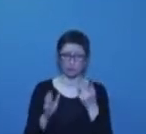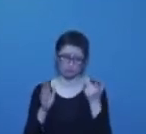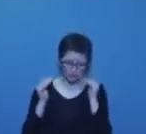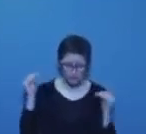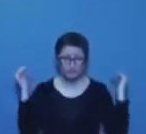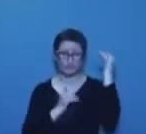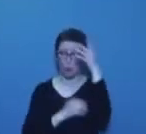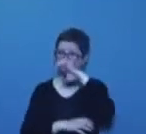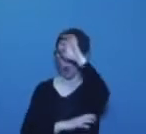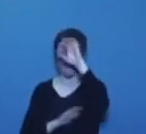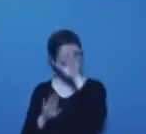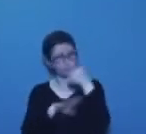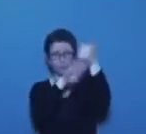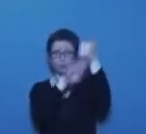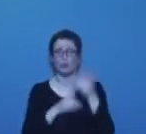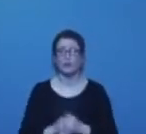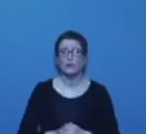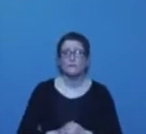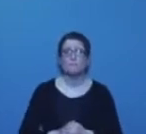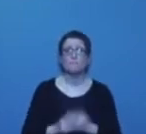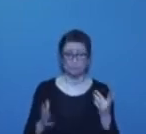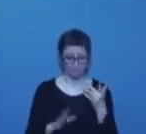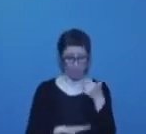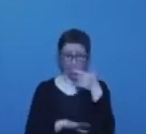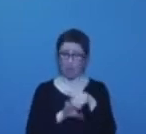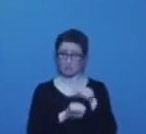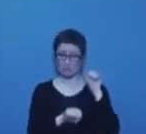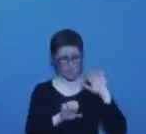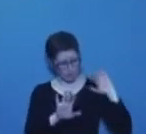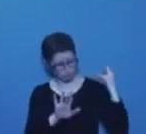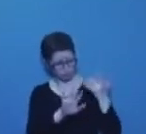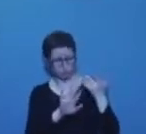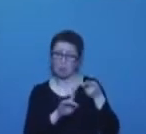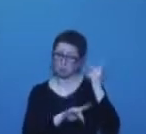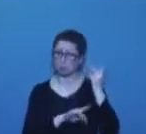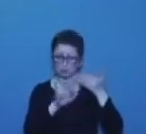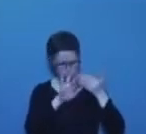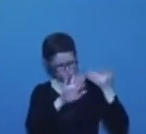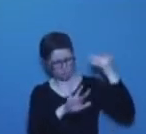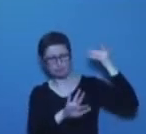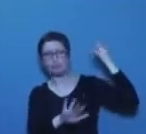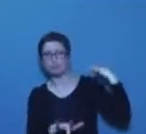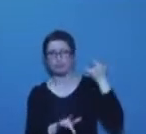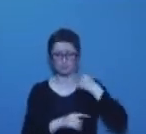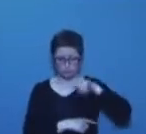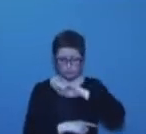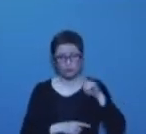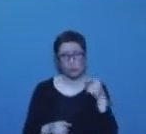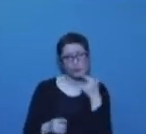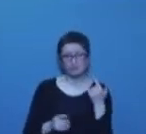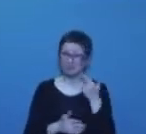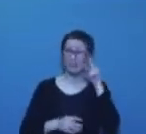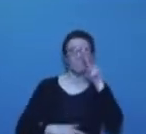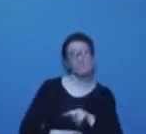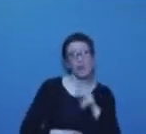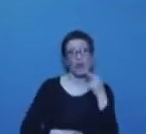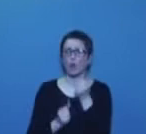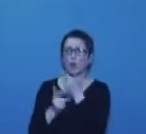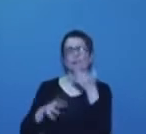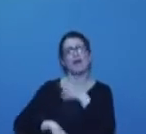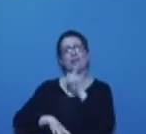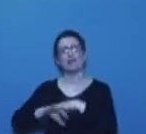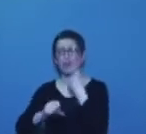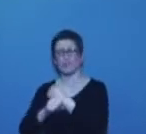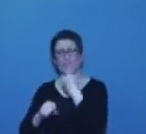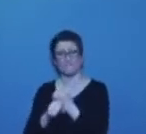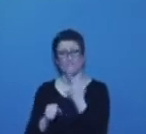et que de toute façon, depuis un siècle, un peu plus d'un siècle, on a multiplié, on a divisé par deux le nombre d'heures de travail